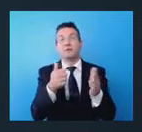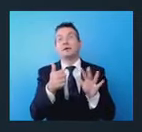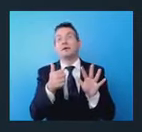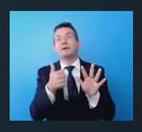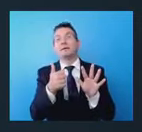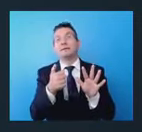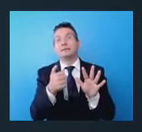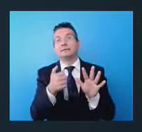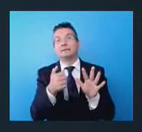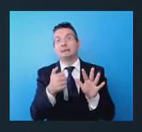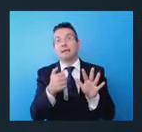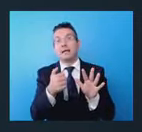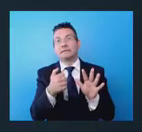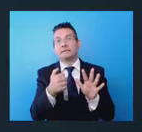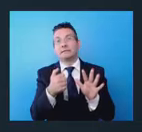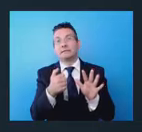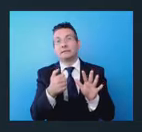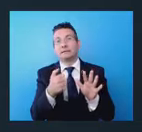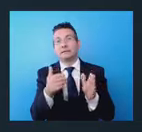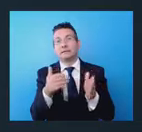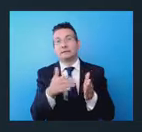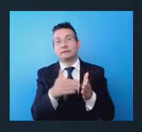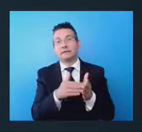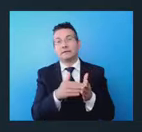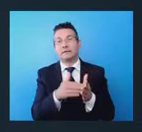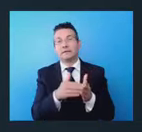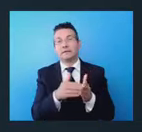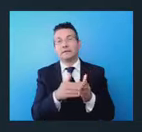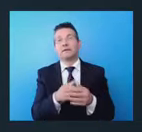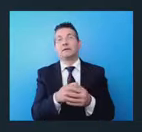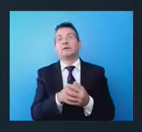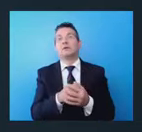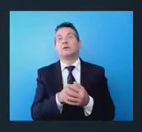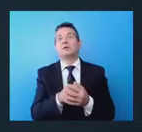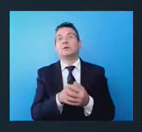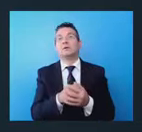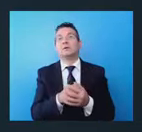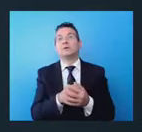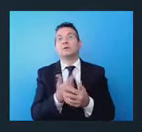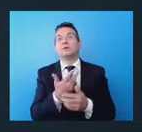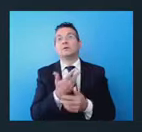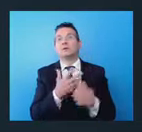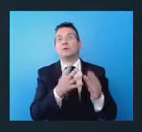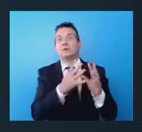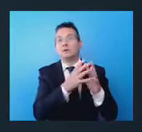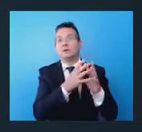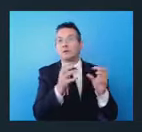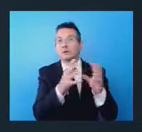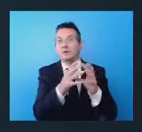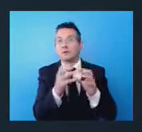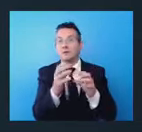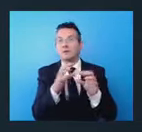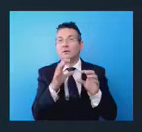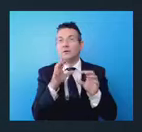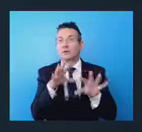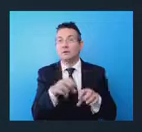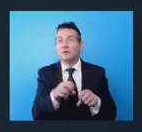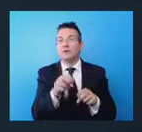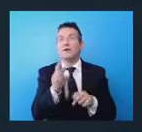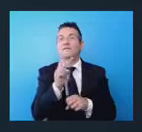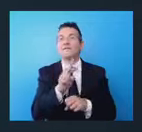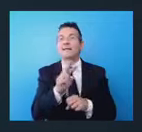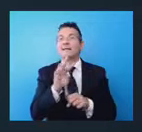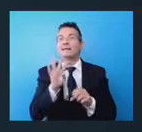dotato di 20 uomini di lunghezza. Le aziende dirette occupate in questa attività sono state 24, i